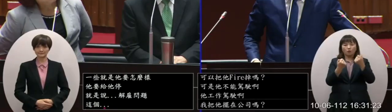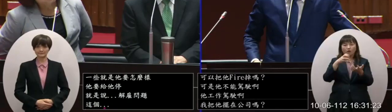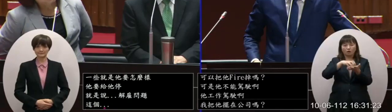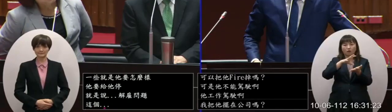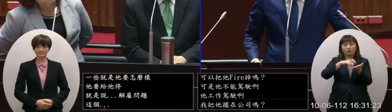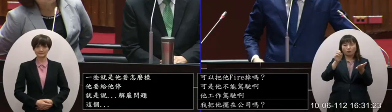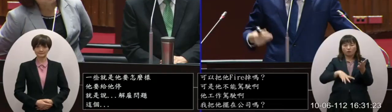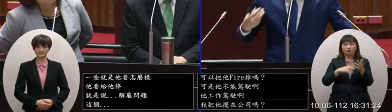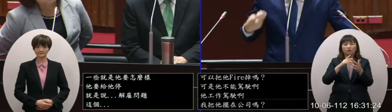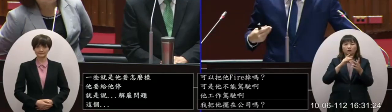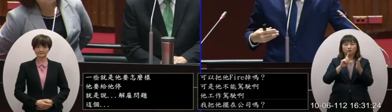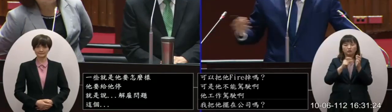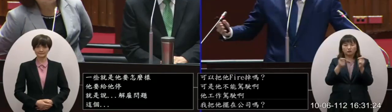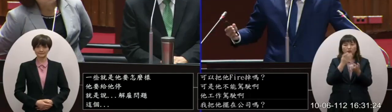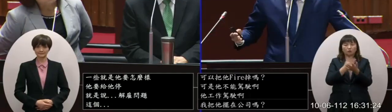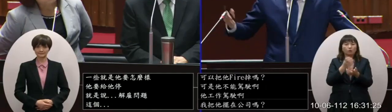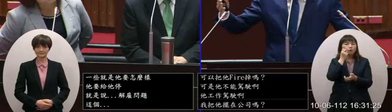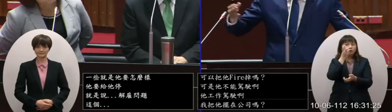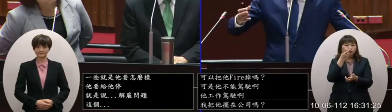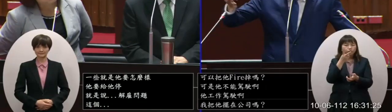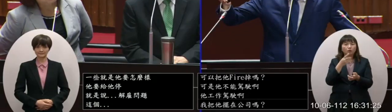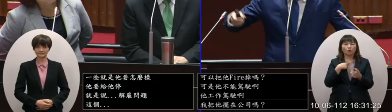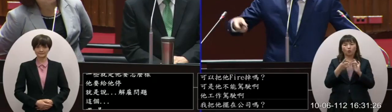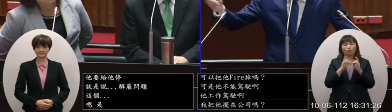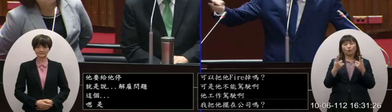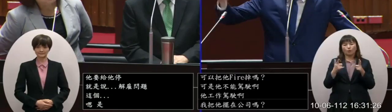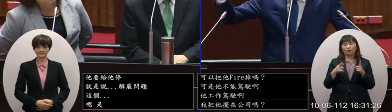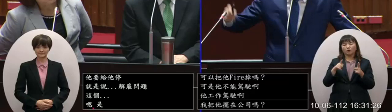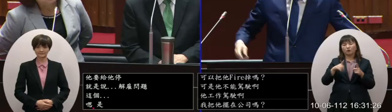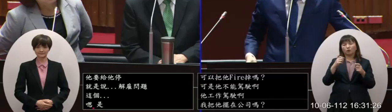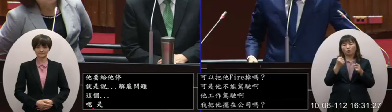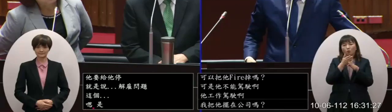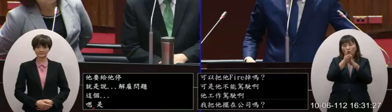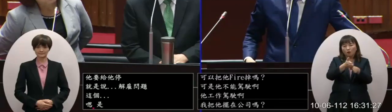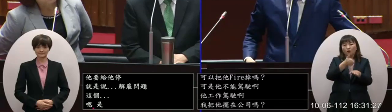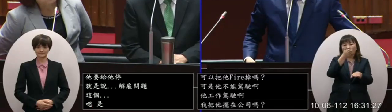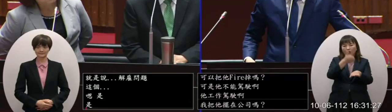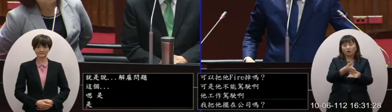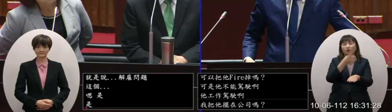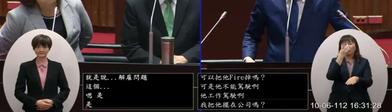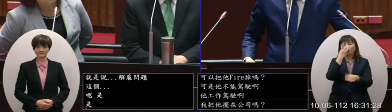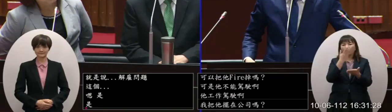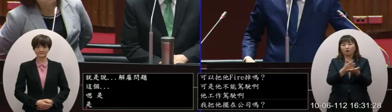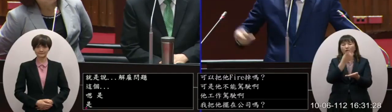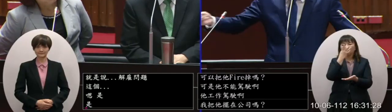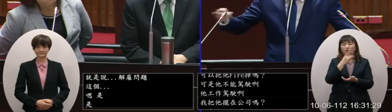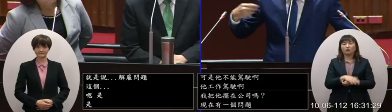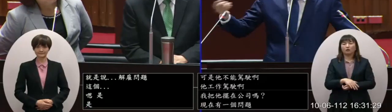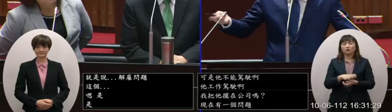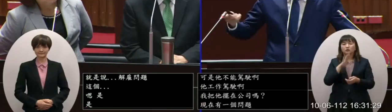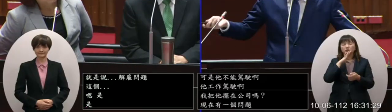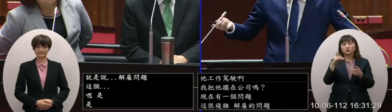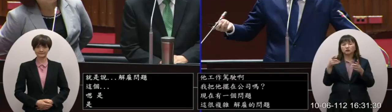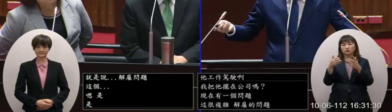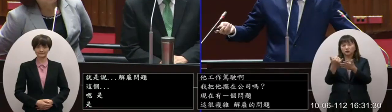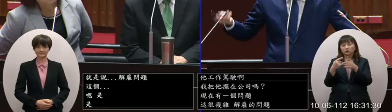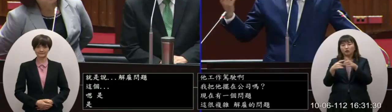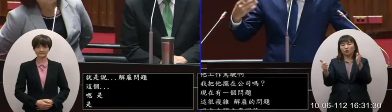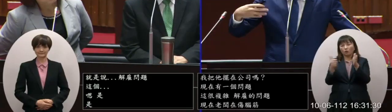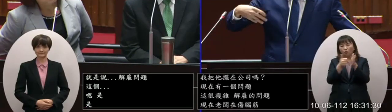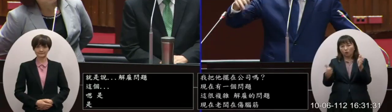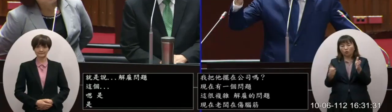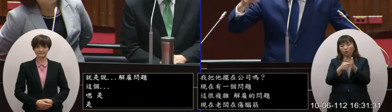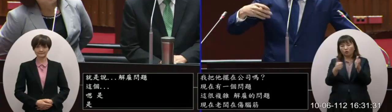了也不是他故意回大機因為很簡單他很多遊覽車沒地方停他上下課上下車